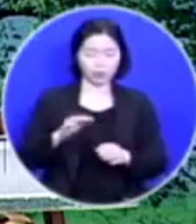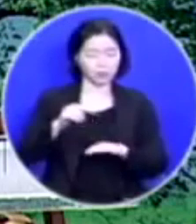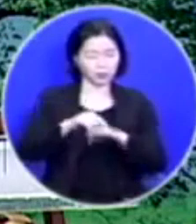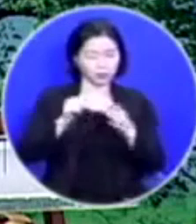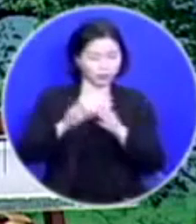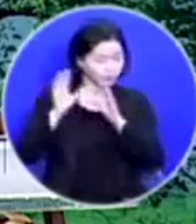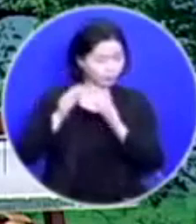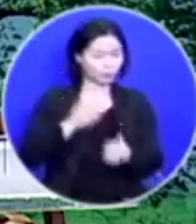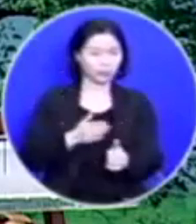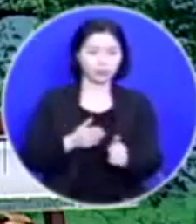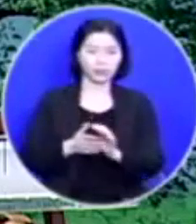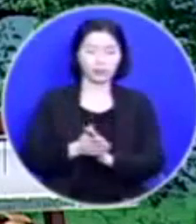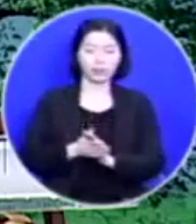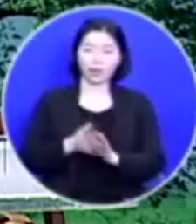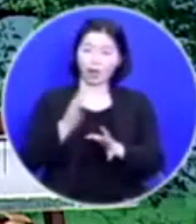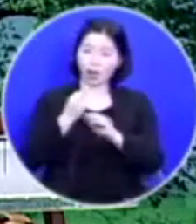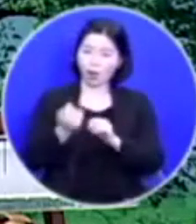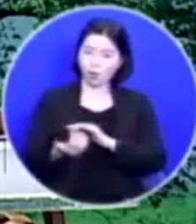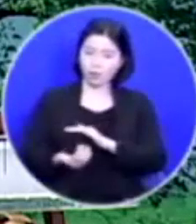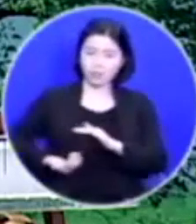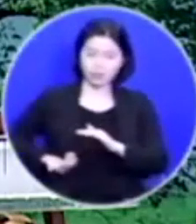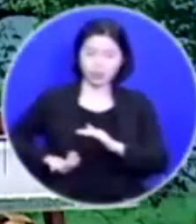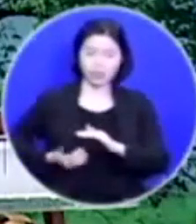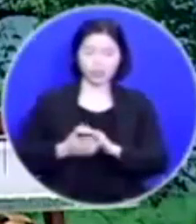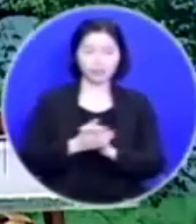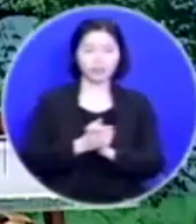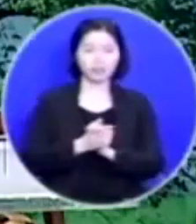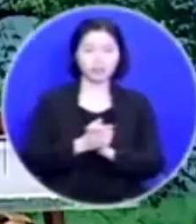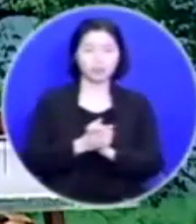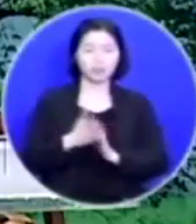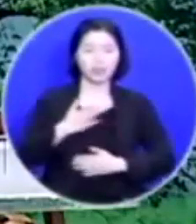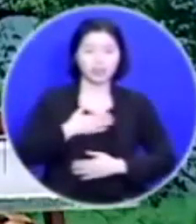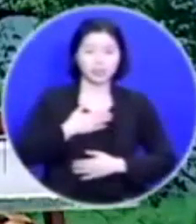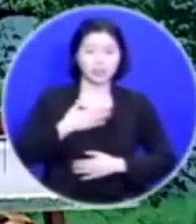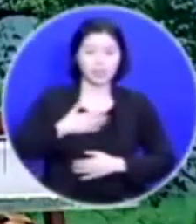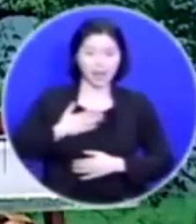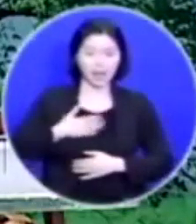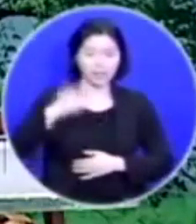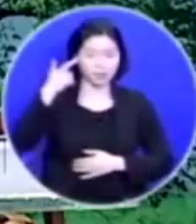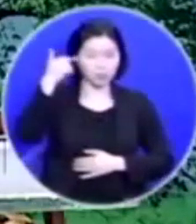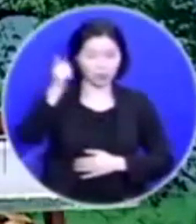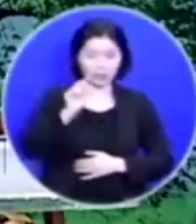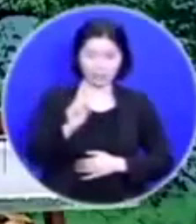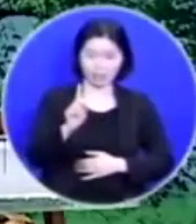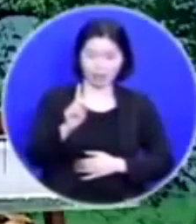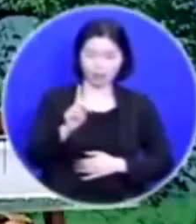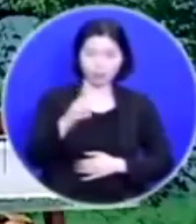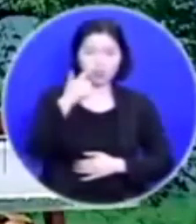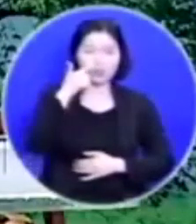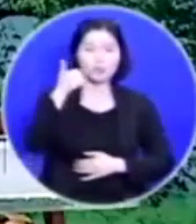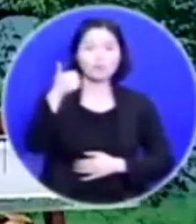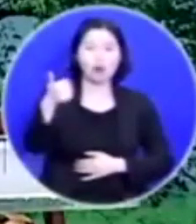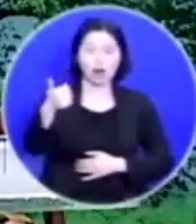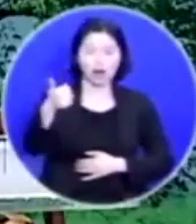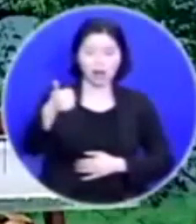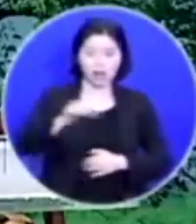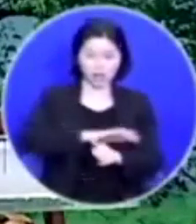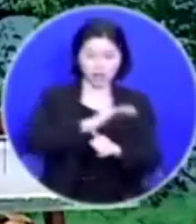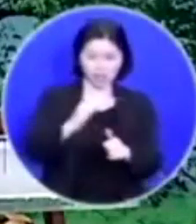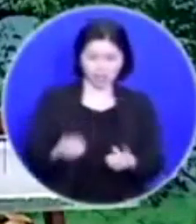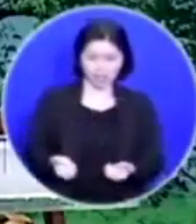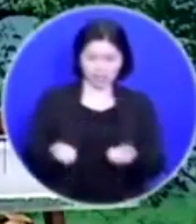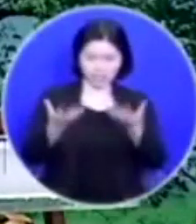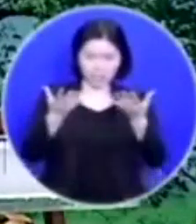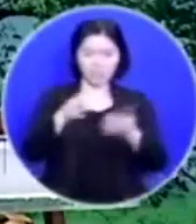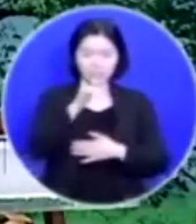얼마 전에 제가 아는 목사님 한 분 부친 장례식이 있었습니다